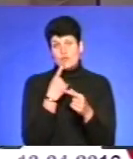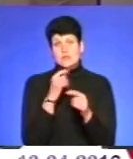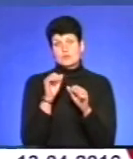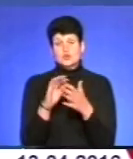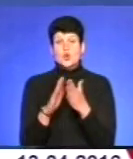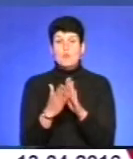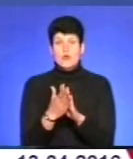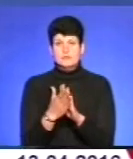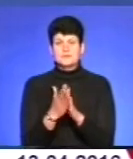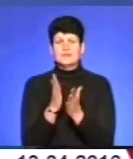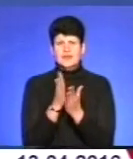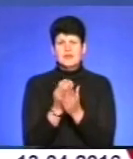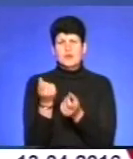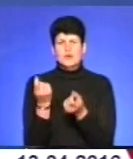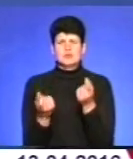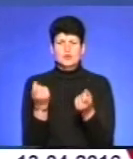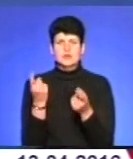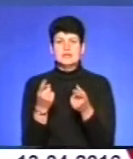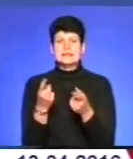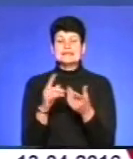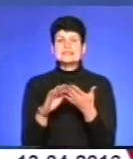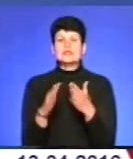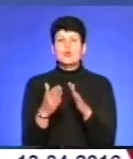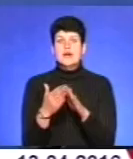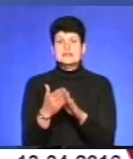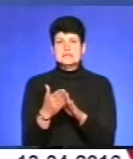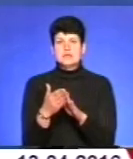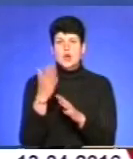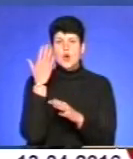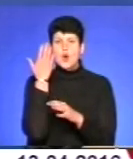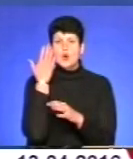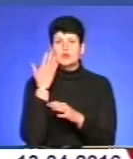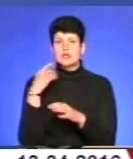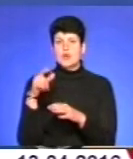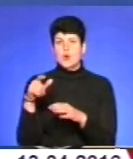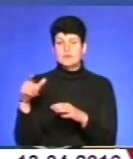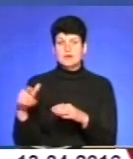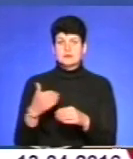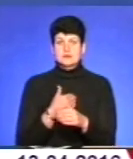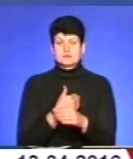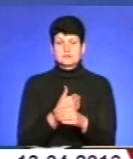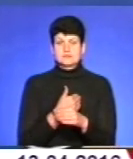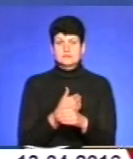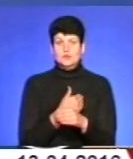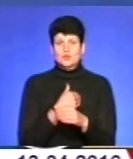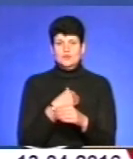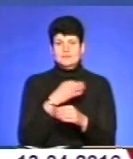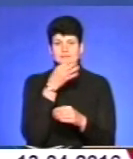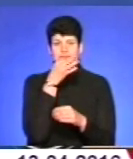домовитись. Є непоодинокі ситуації, коли громадяни намагаються натякати про передачу